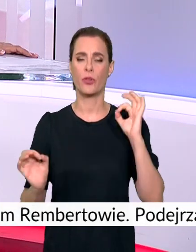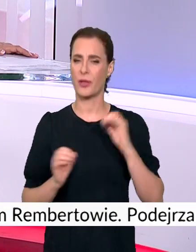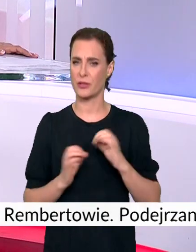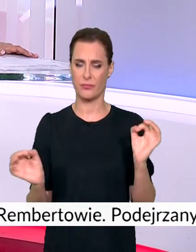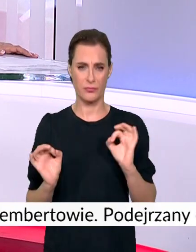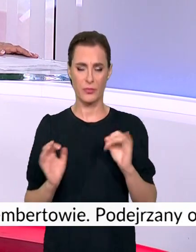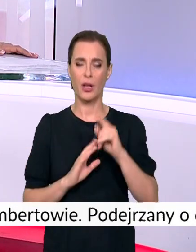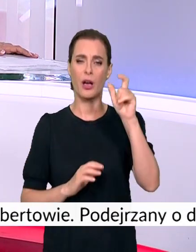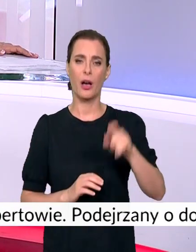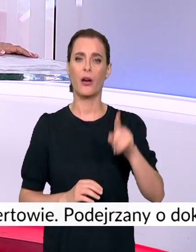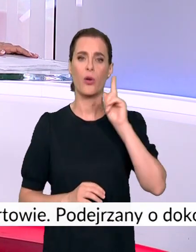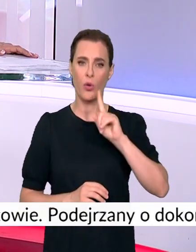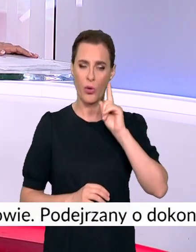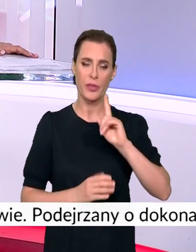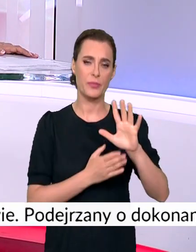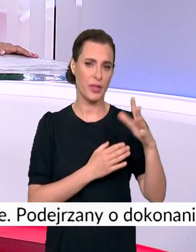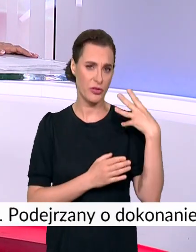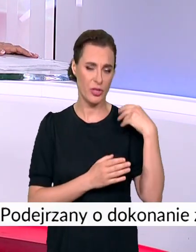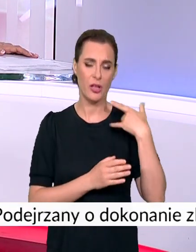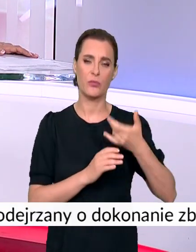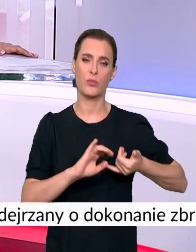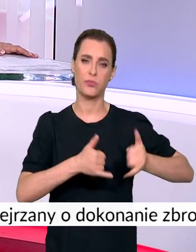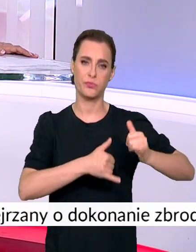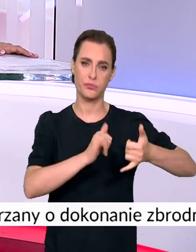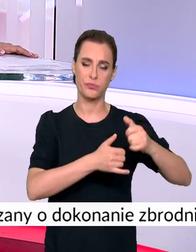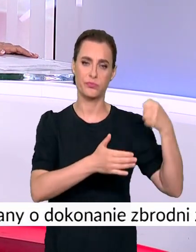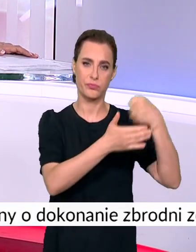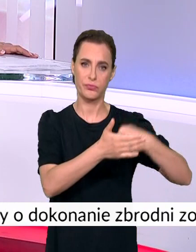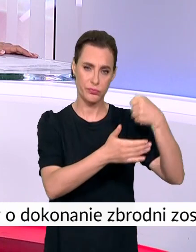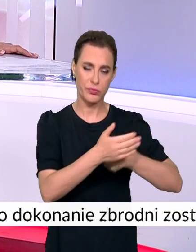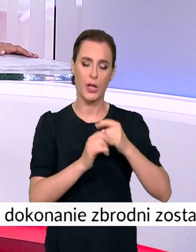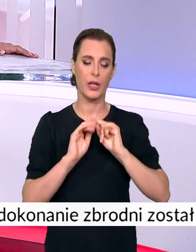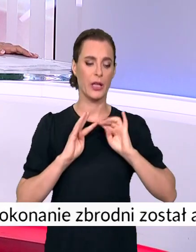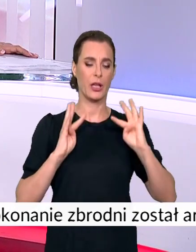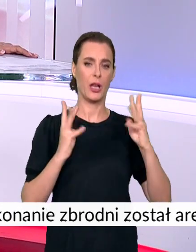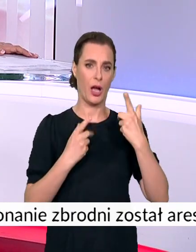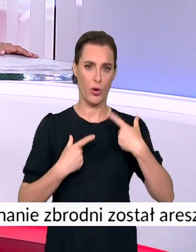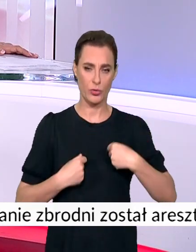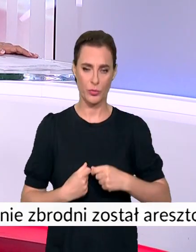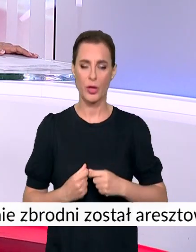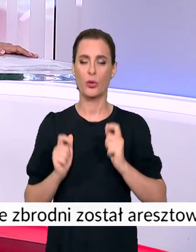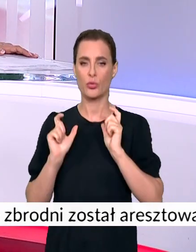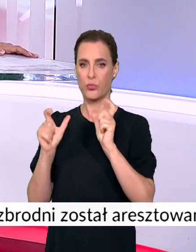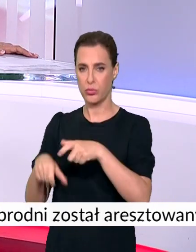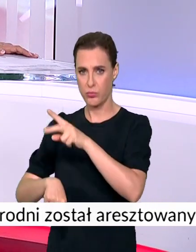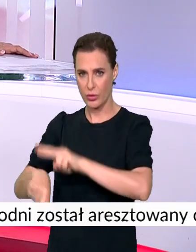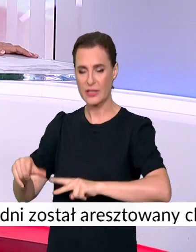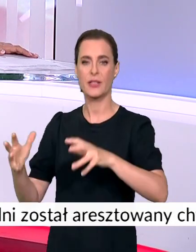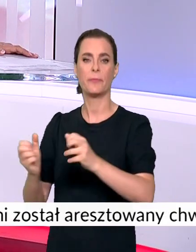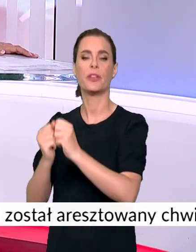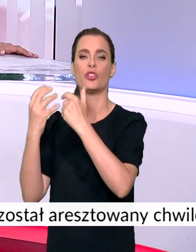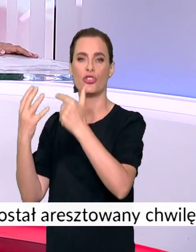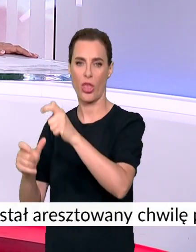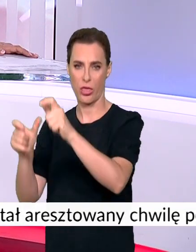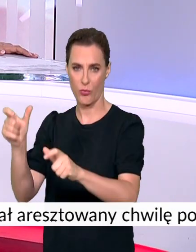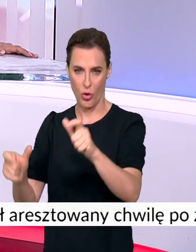w sprawie pobicia nastolatka. Tam 15-latek został pobity w lesie na oczach kilkunastu rówieśników. Pod nadzorem prokuratury rejonowej w